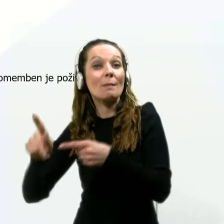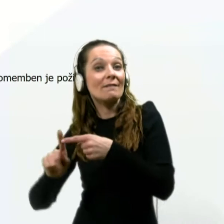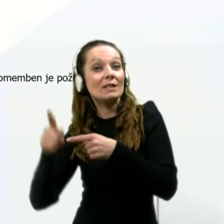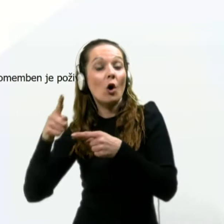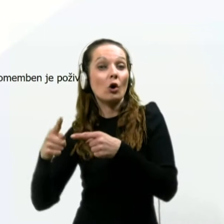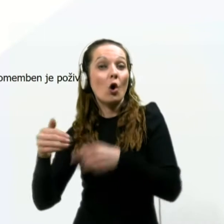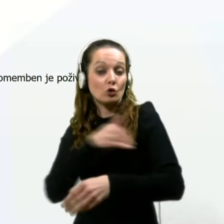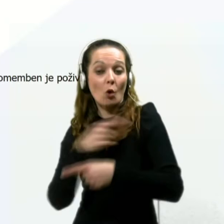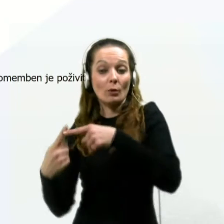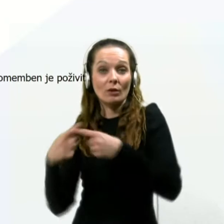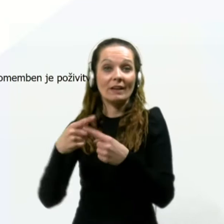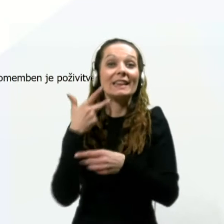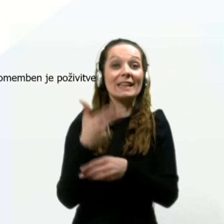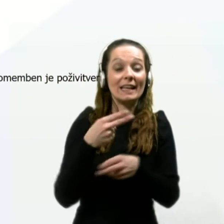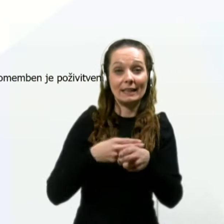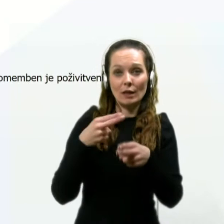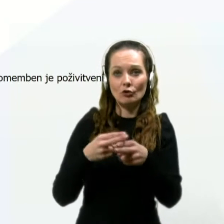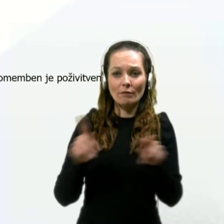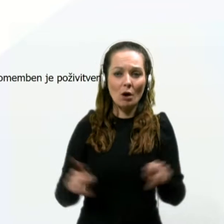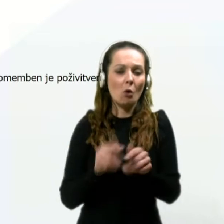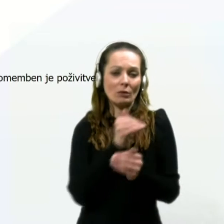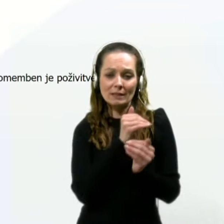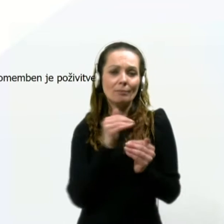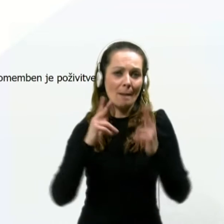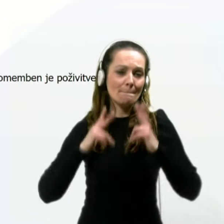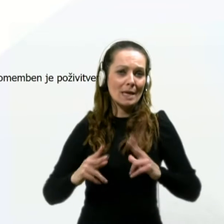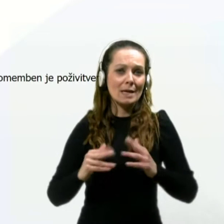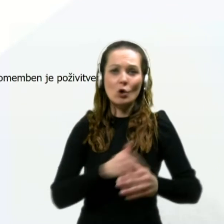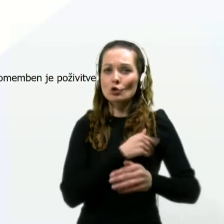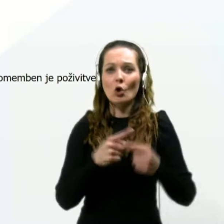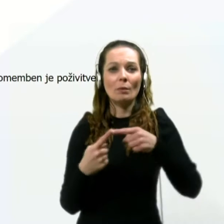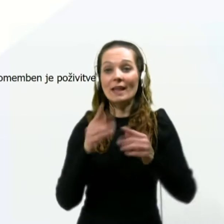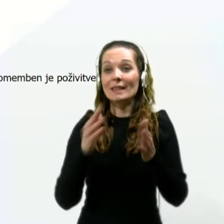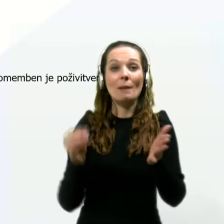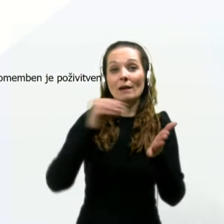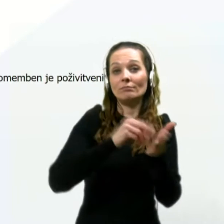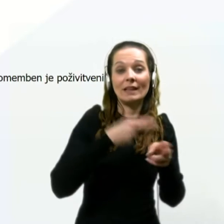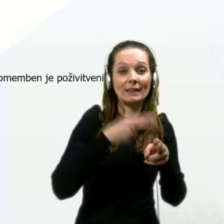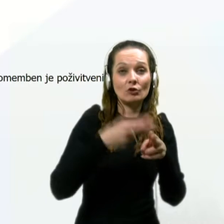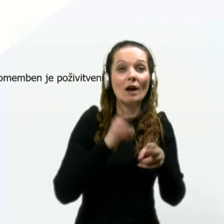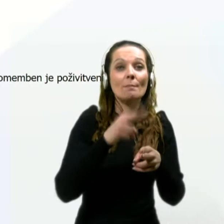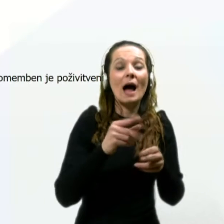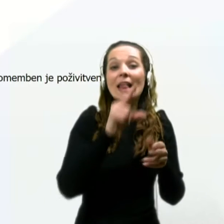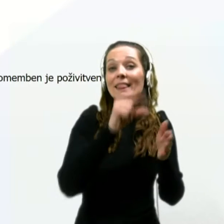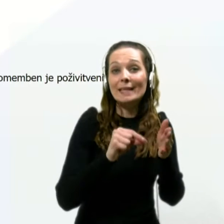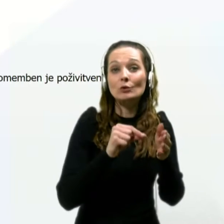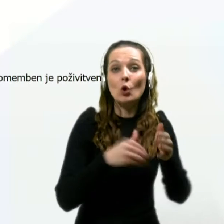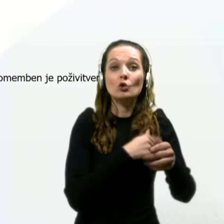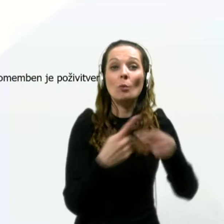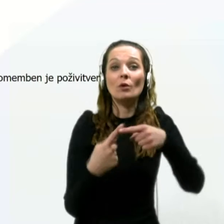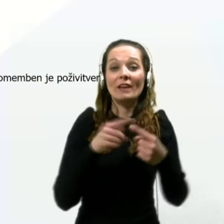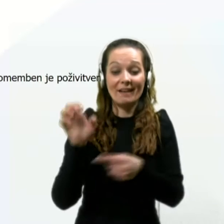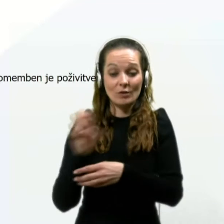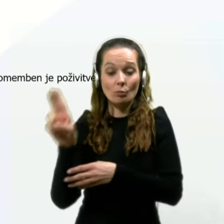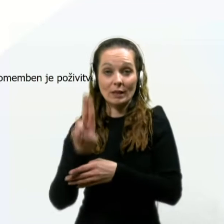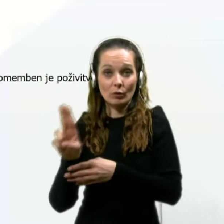stopno tveganja in 3 države z merno stopno tveganja, torej ne beležimo države, ki bi imela nizko stopno tveganja v Evropski